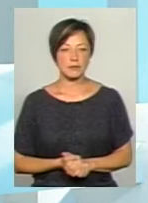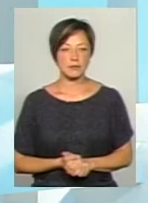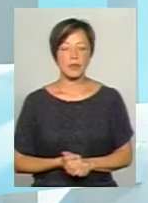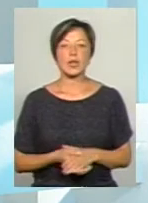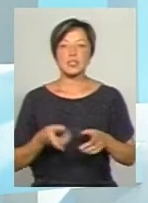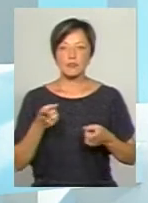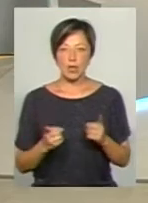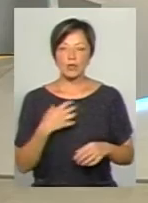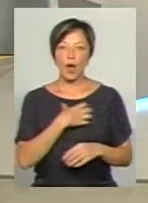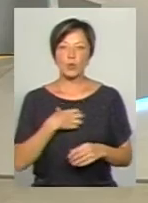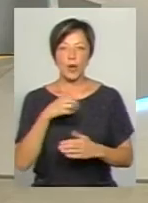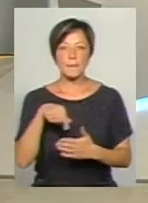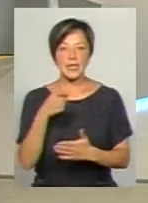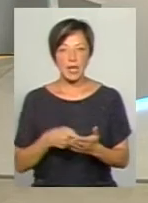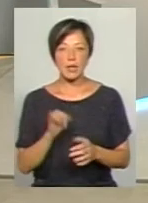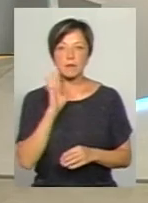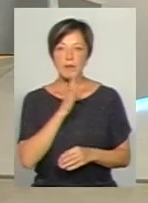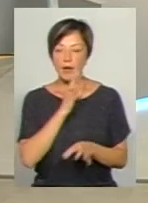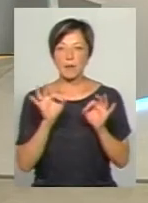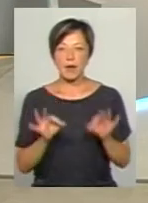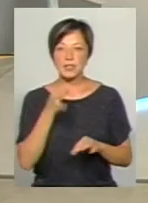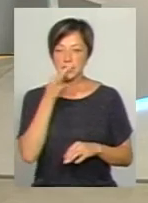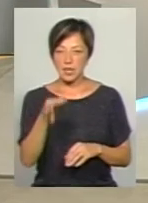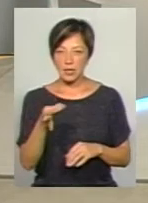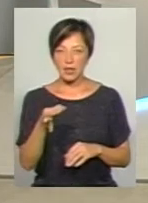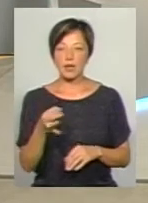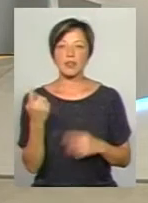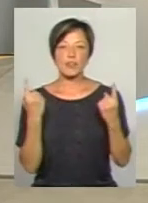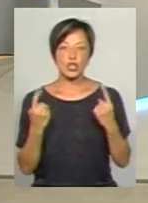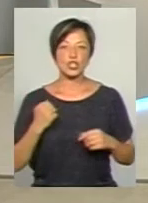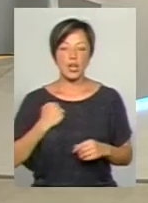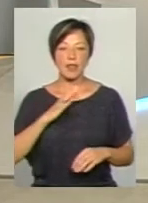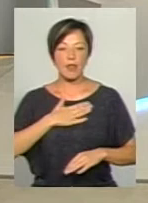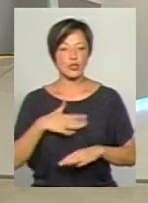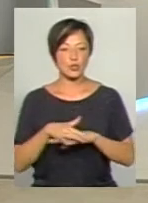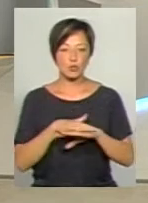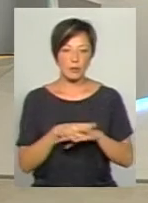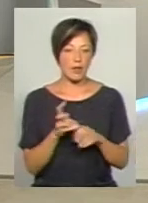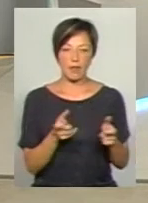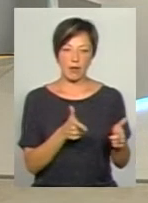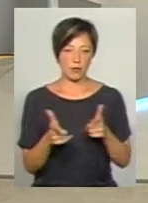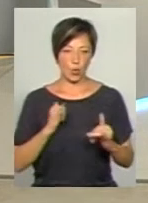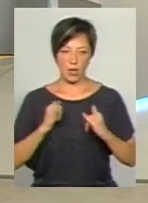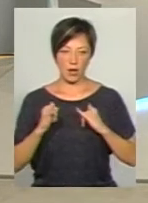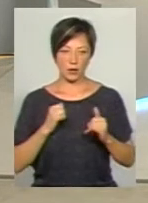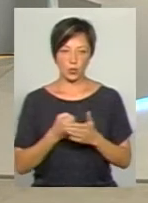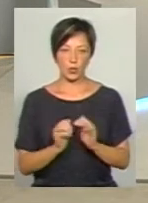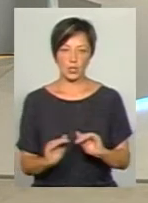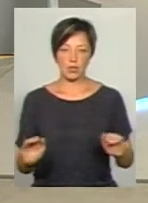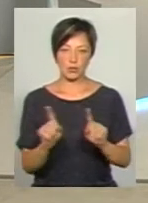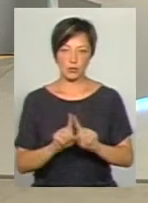Незвичайно актуальне питання, і мама правильно сказала, на превеликий жаль, наше суспільство не є зовсім толерантним до дітей,